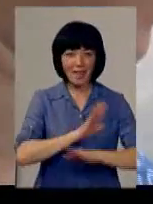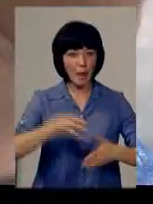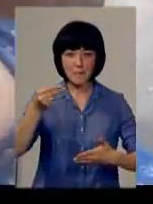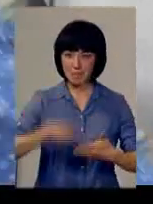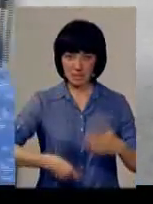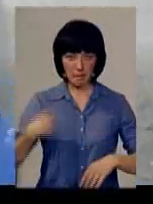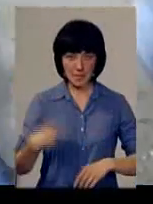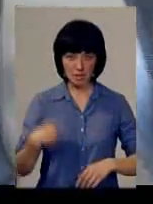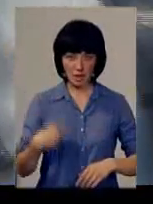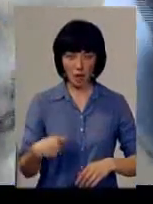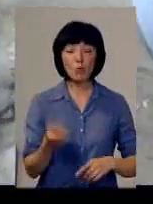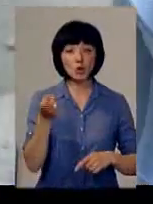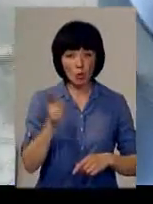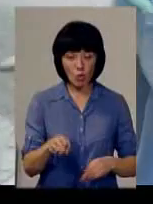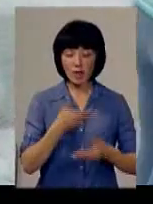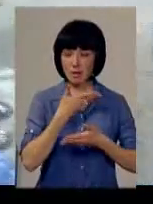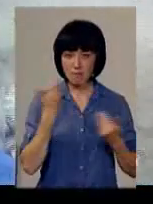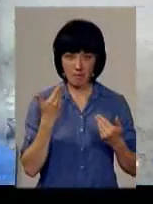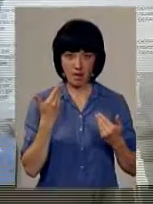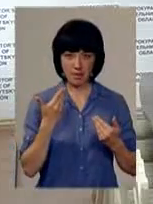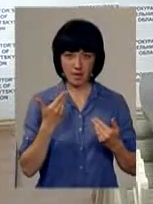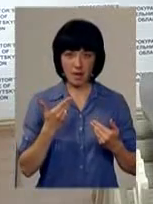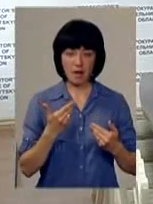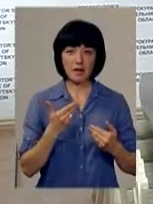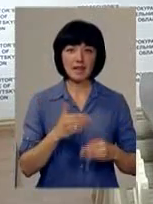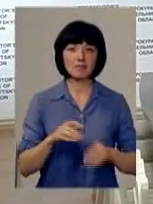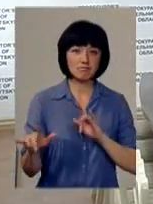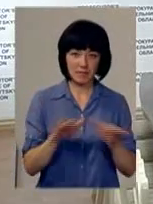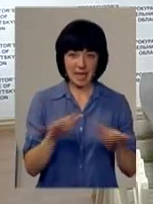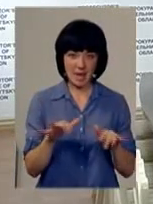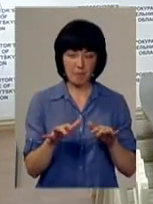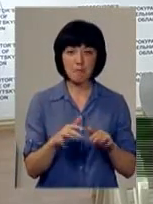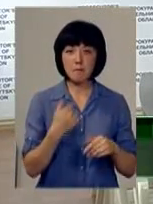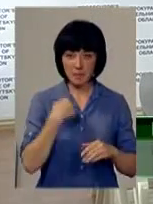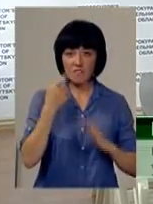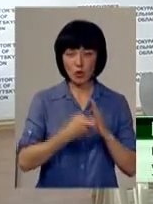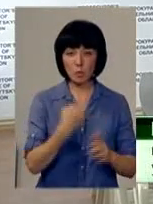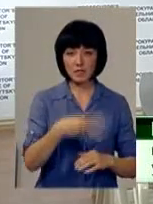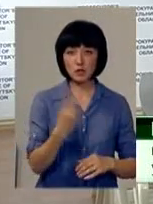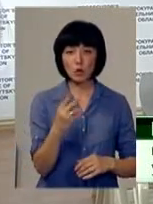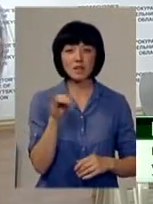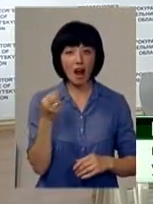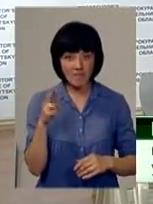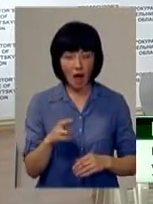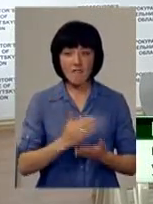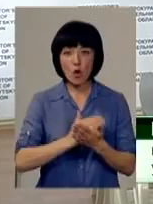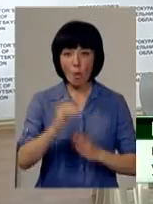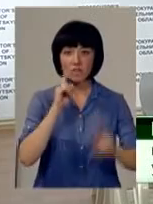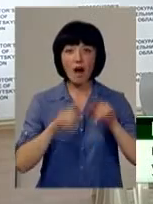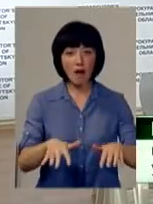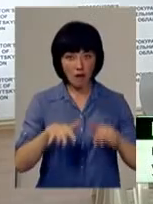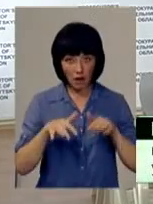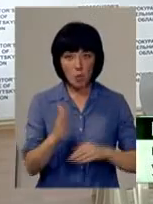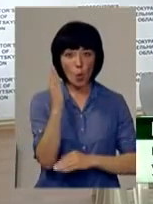підписаний президентом. Тому немає сили. Мені відомо, що 22 травня Верховна Рада проголосувала за вказаний